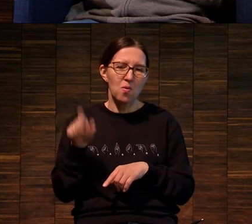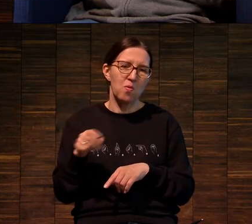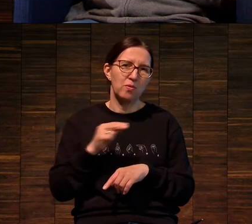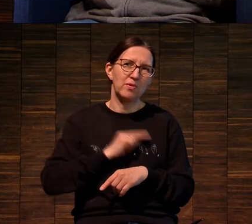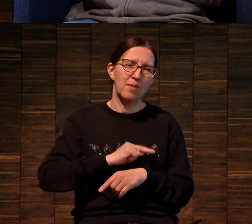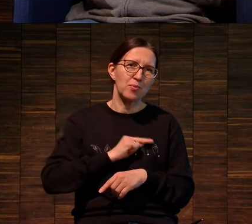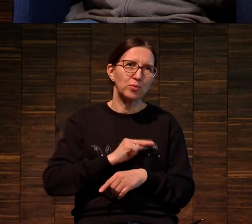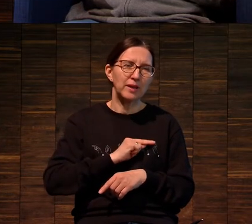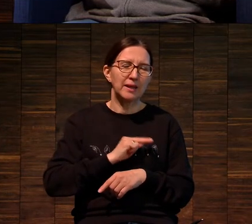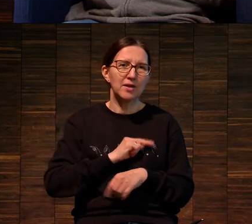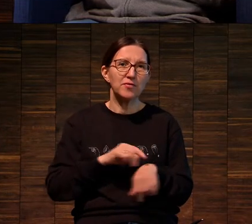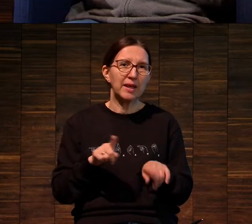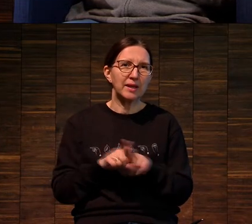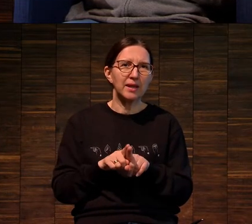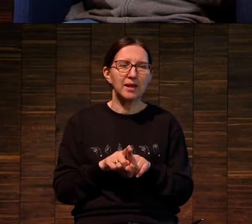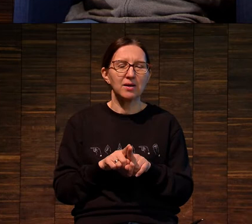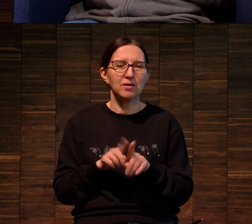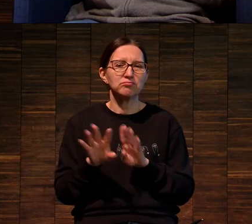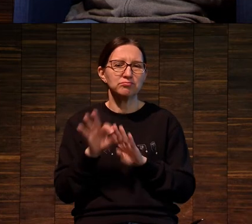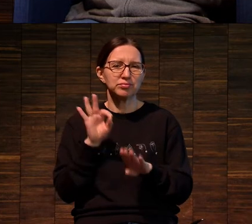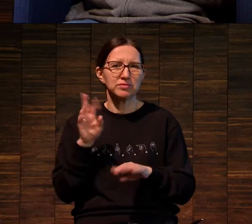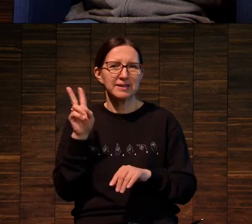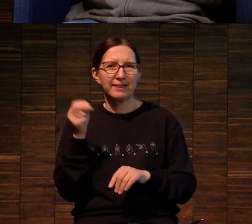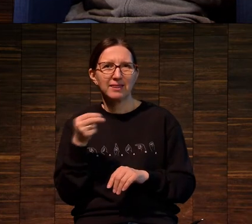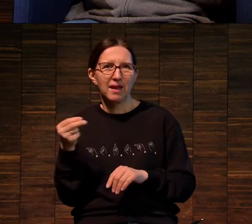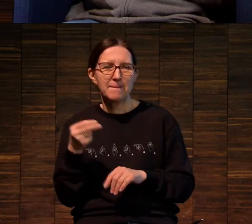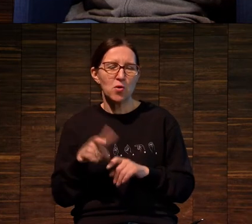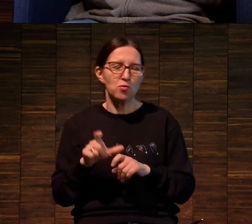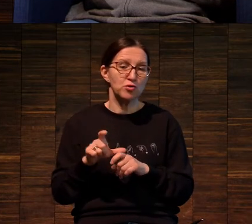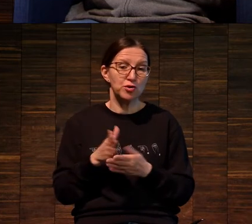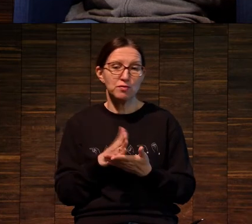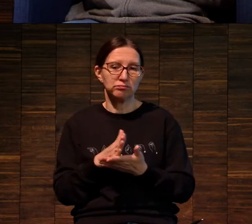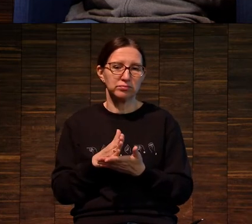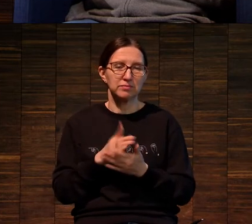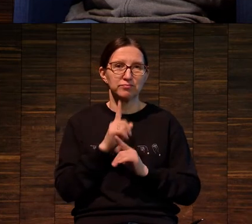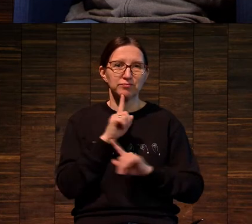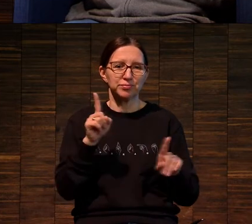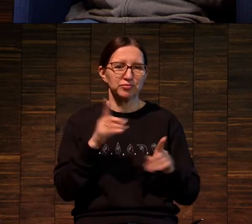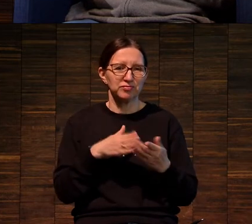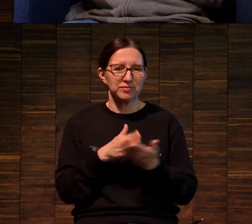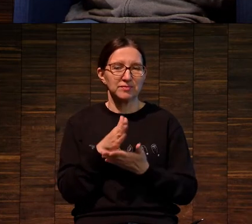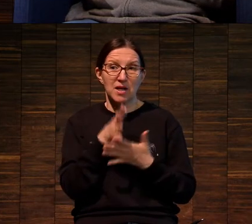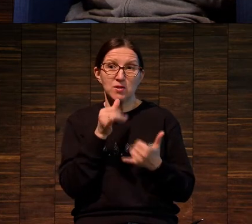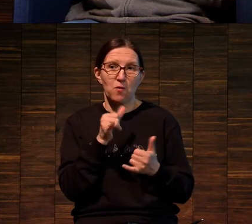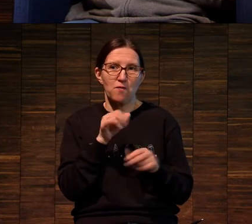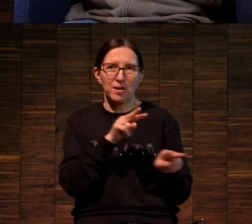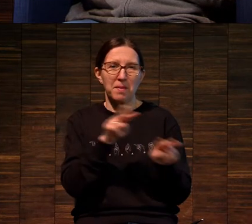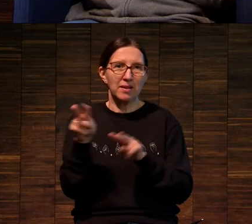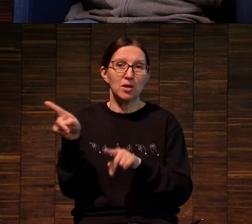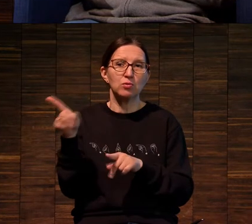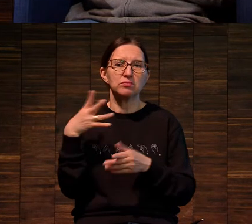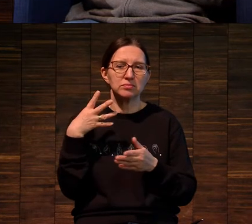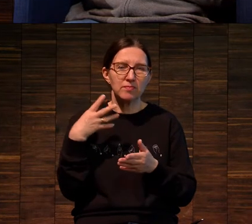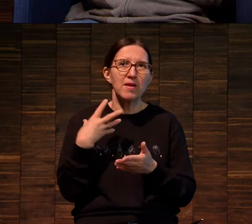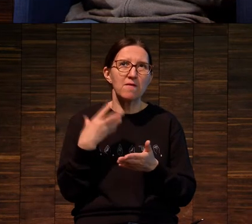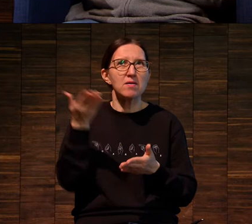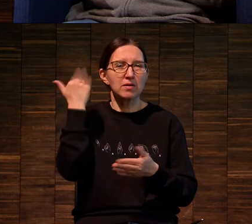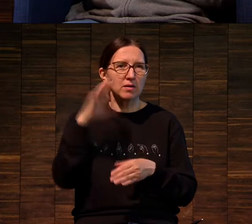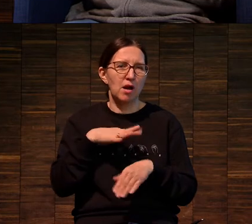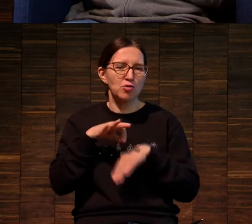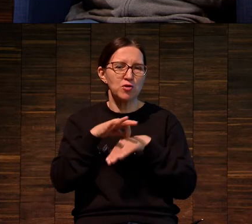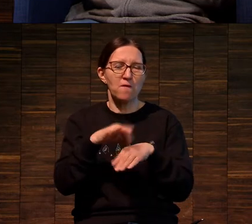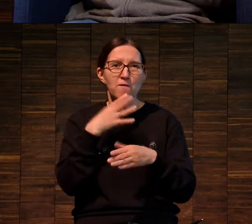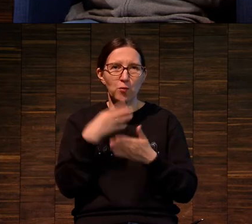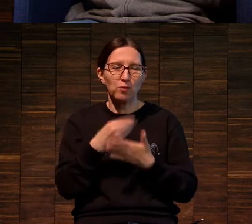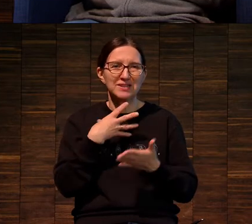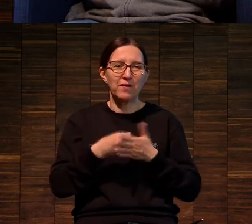каких-то острых таких жанрах, и он ведет свои телевизионные, вел, я сейчас не знаю,